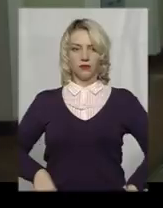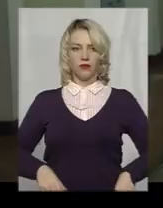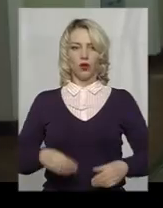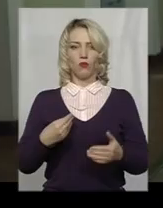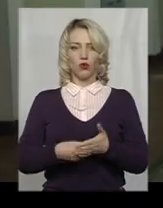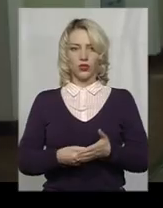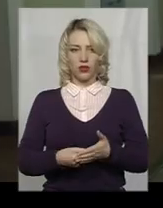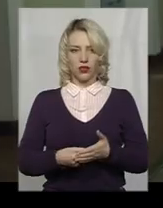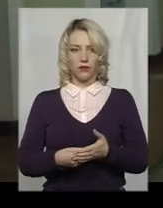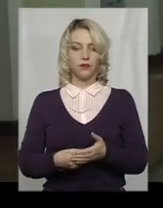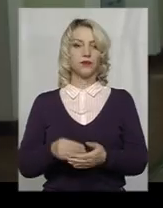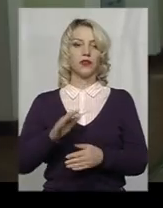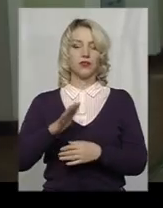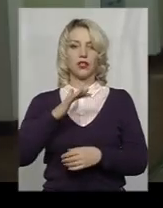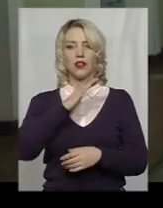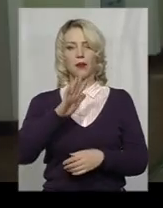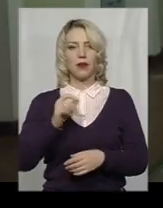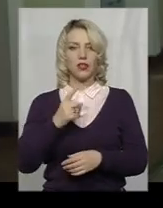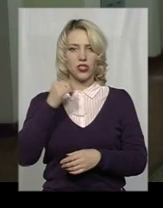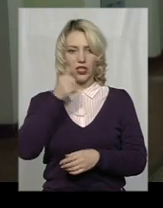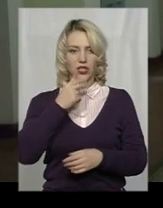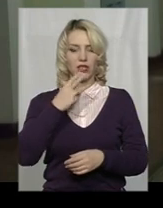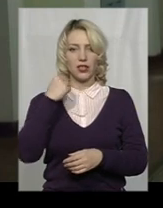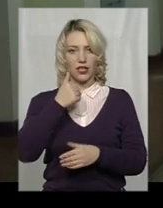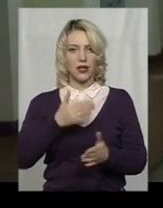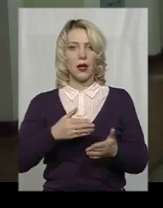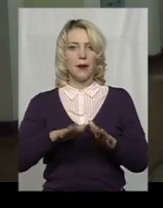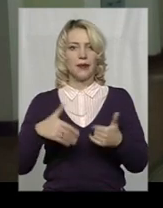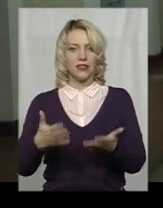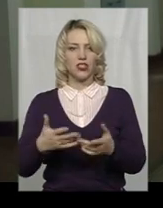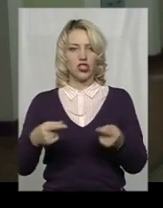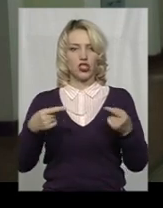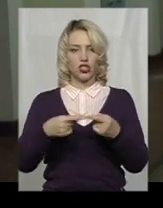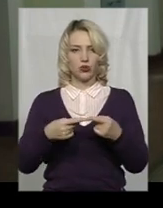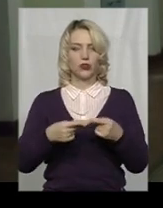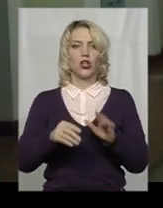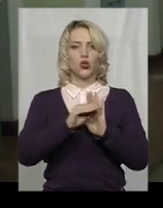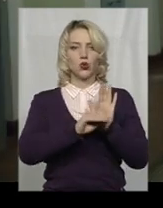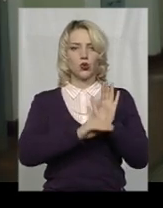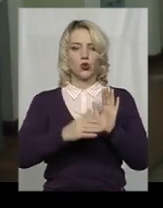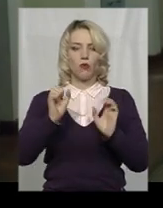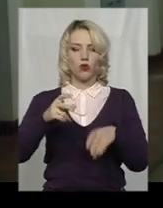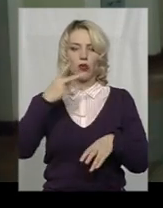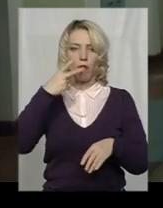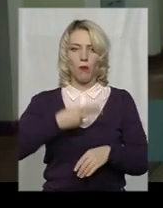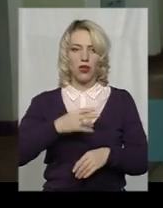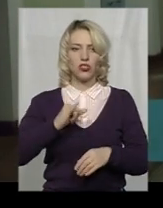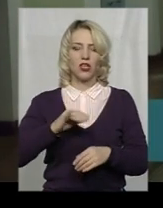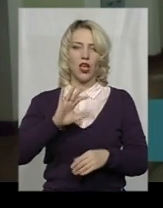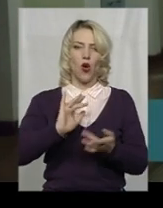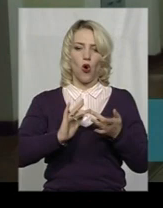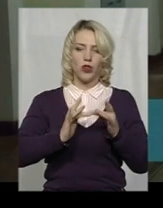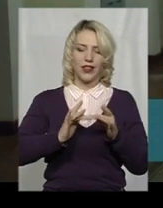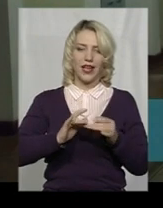Бюджети вже не перший рік, третій рік, презентуються доволі чітко, структуровано. Його можна побачити і в онлайн